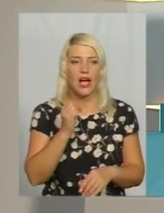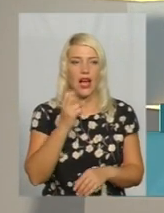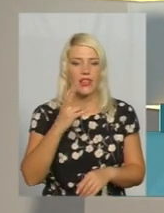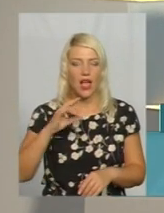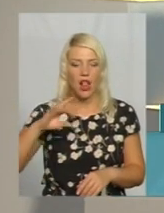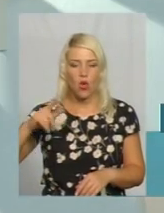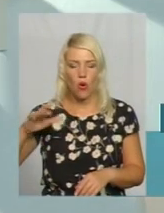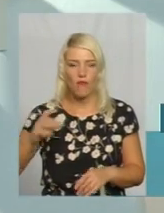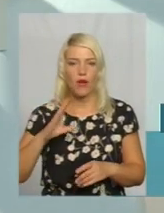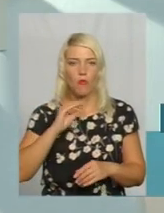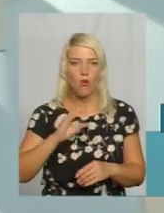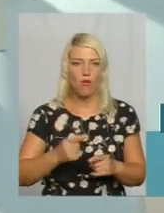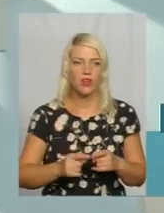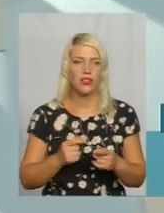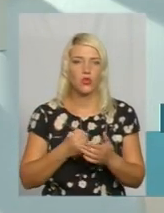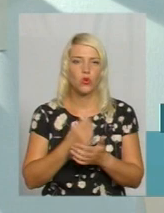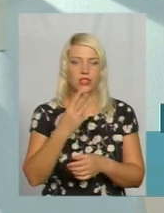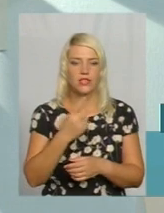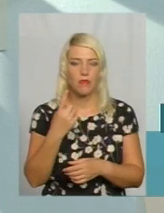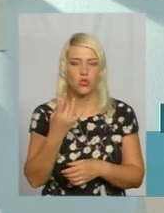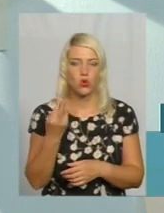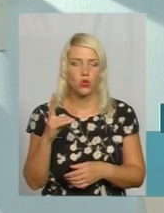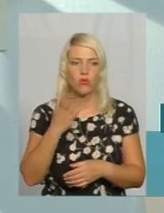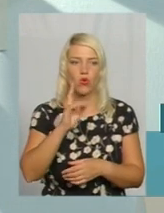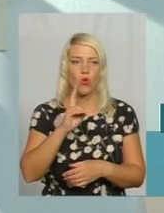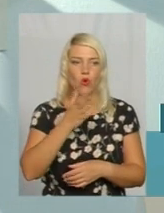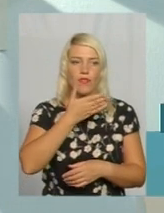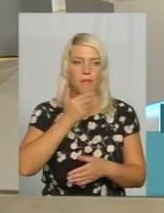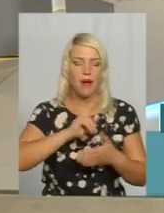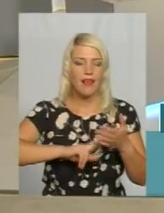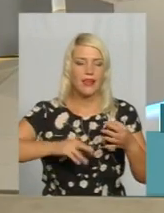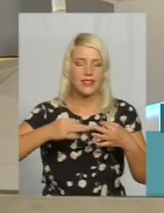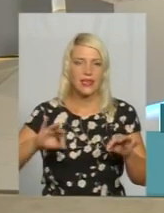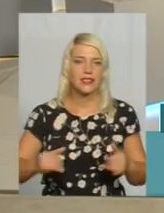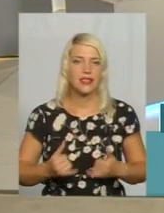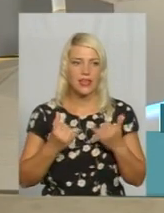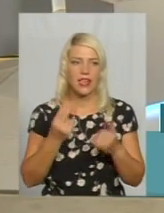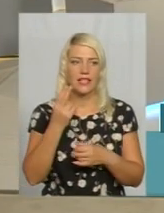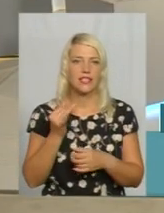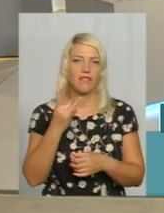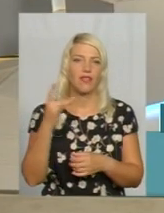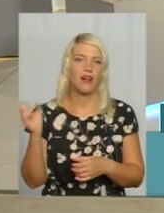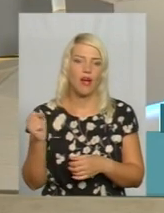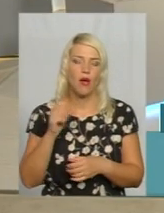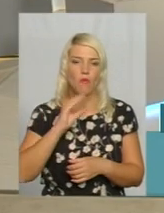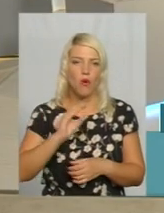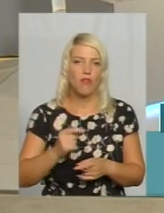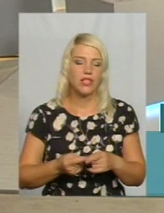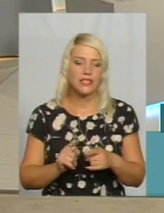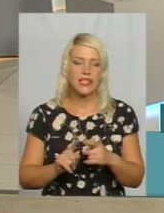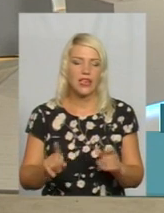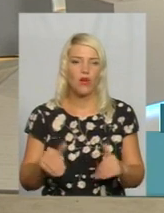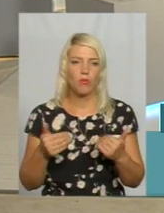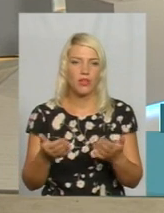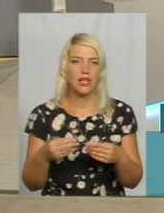регіональних мовників, які не мають на сьогодні ліцензії на цифрове мовлення. Для чого подавали ці рекомендації? Ну, ці рекомендації